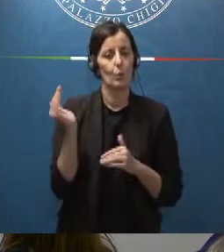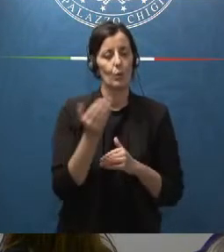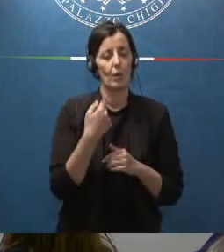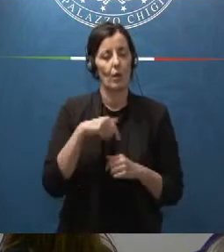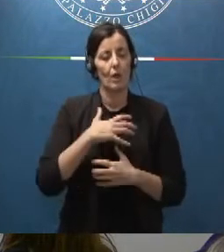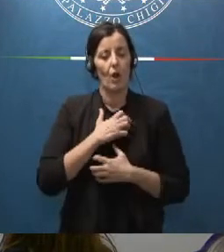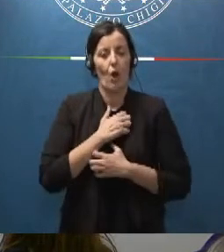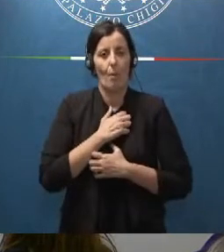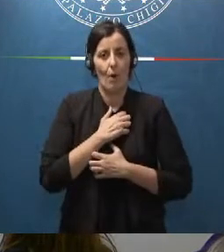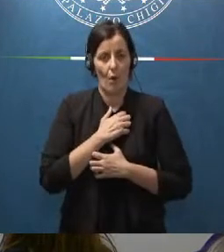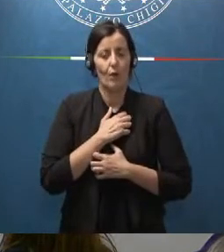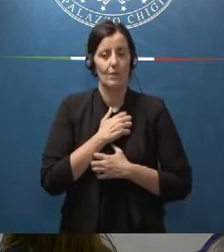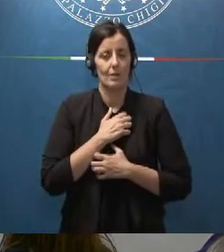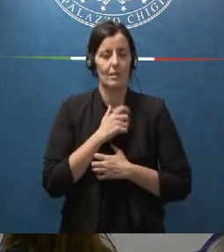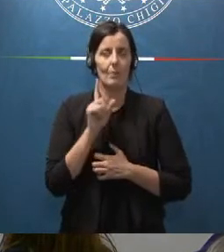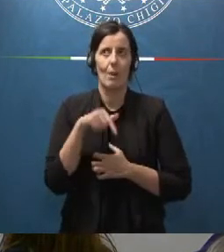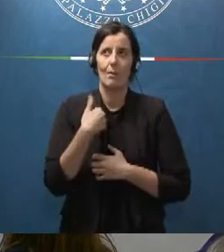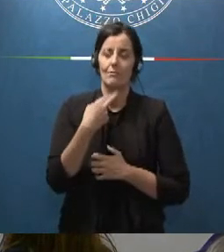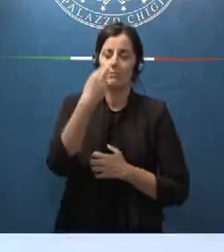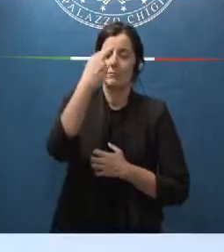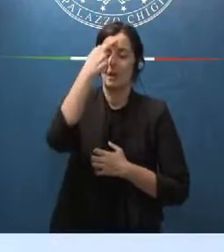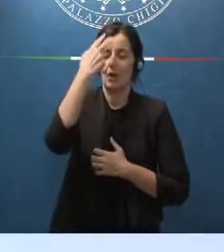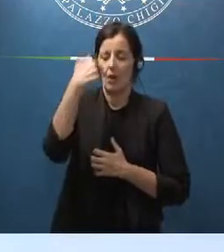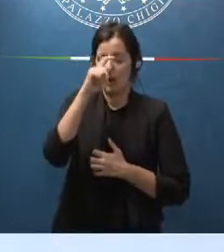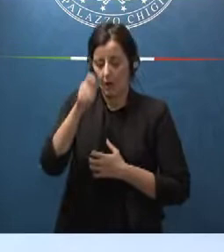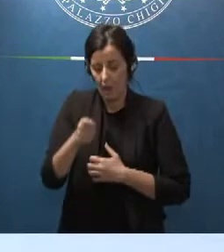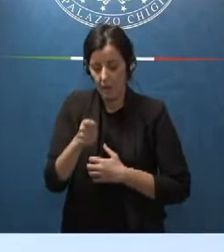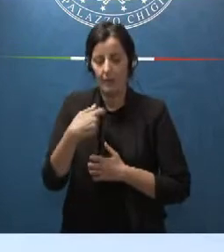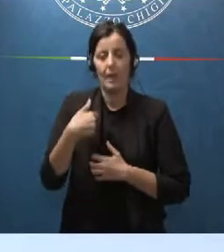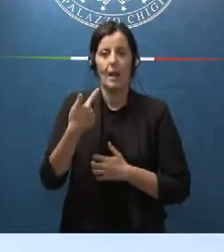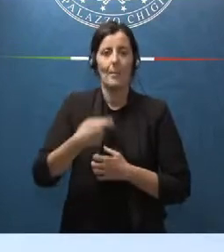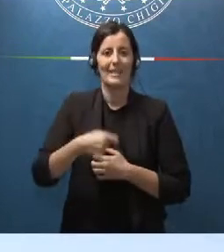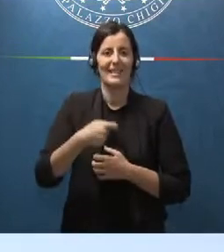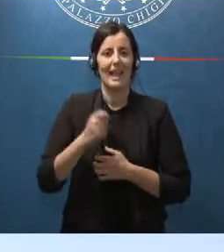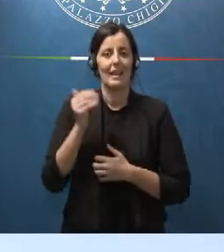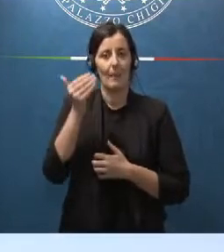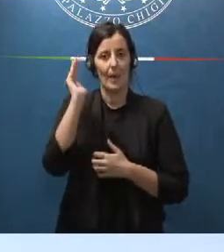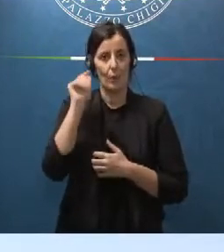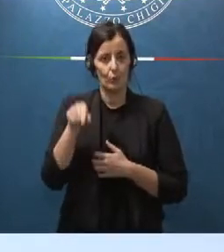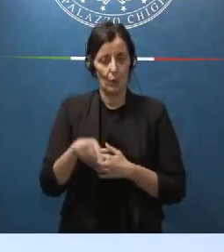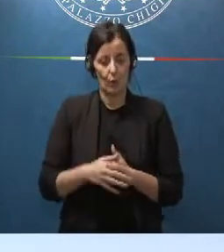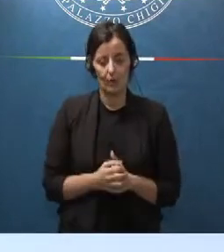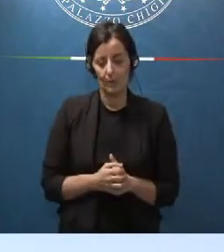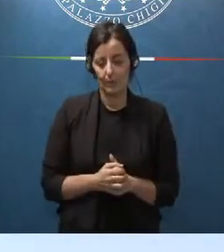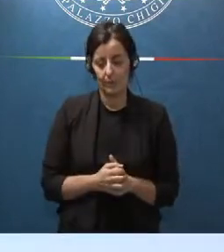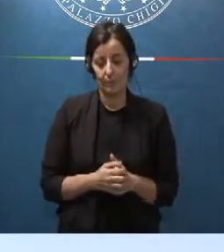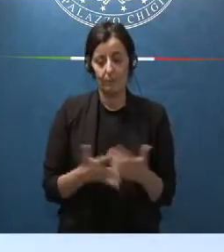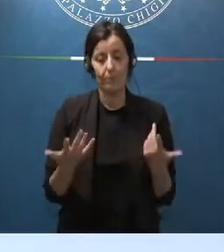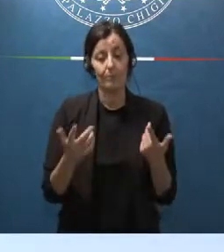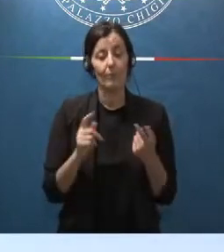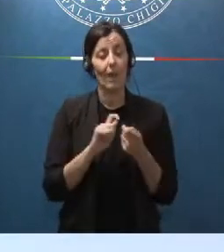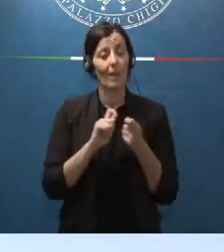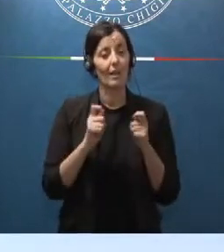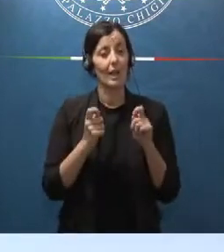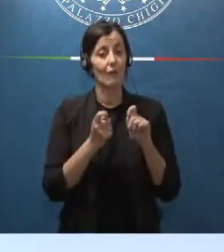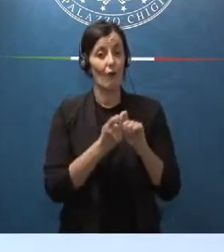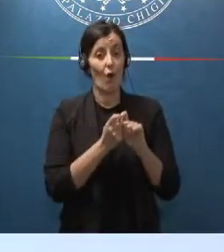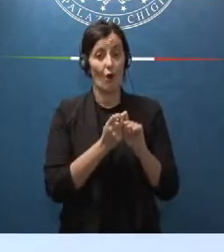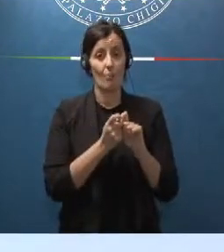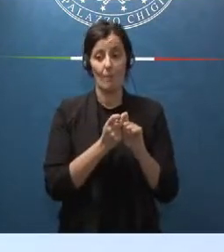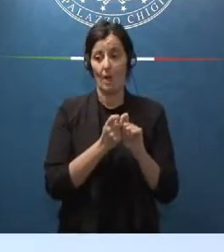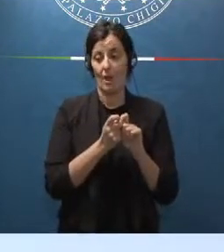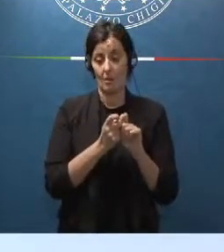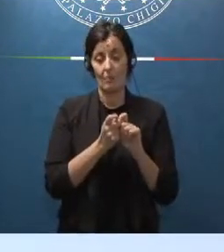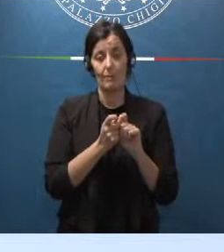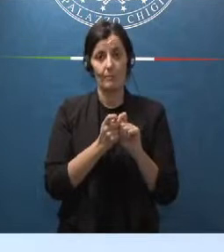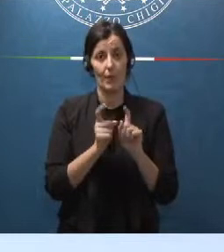riverente ricordo del Presidente Berlusconi. Riforme come quelle che oggi sono state